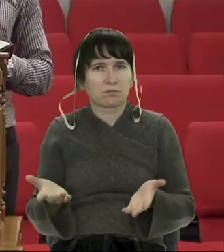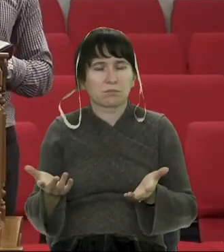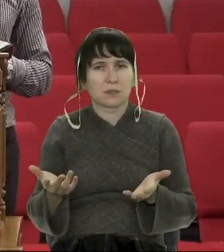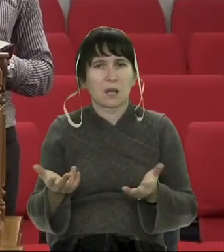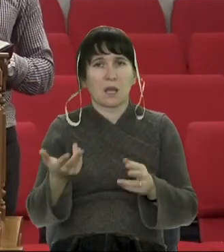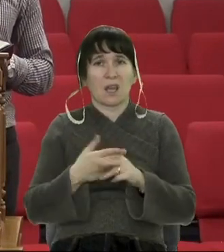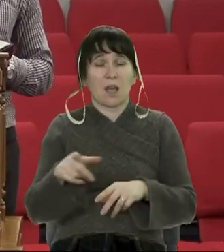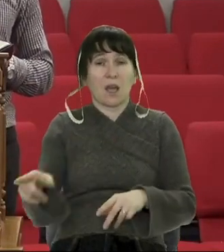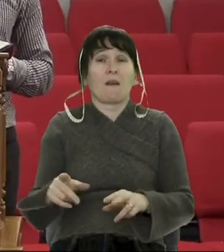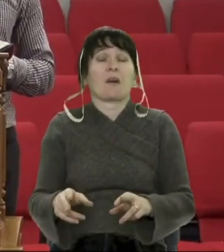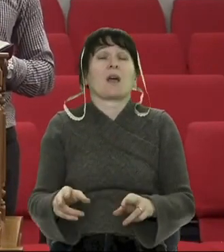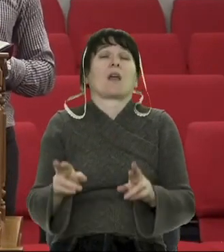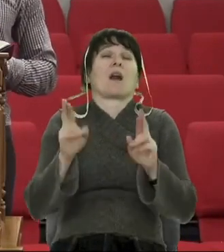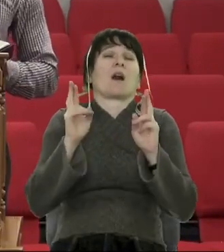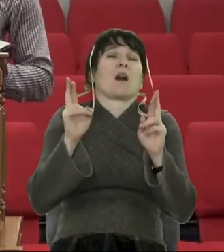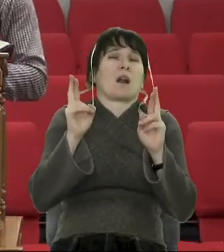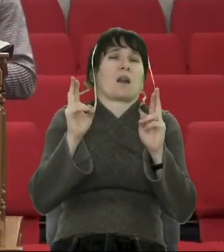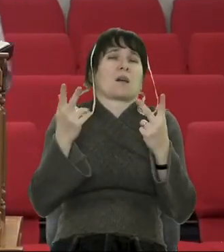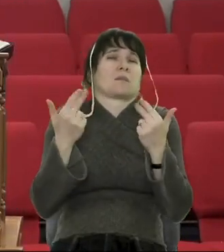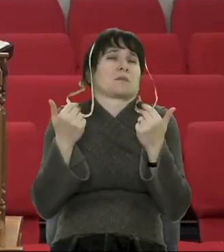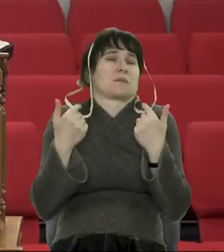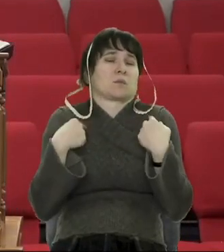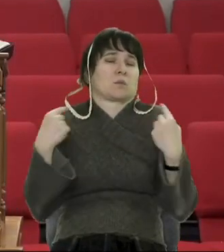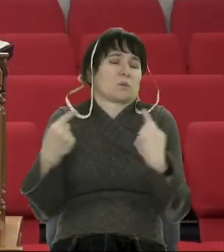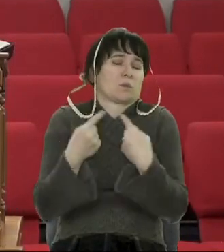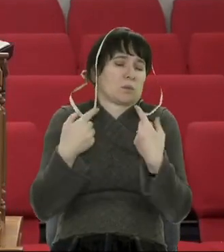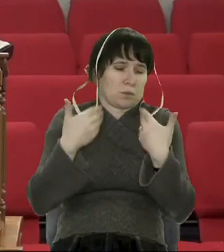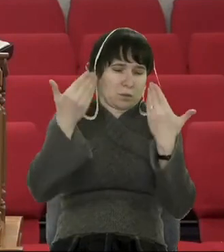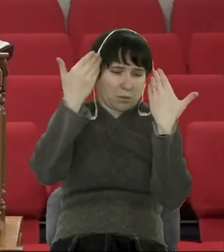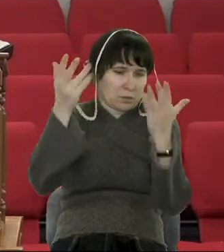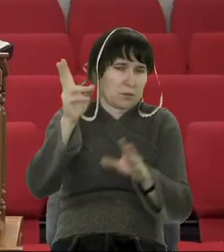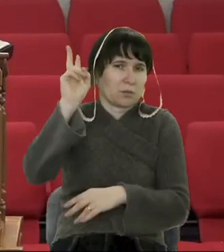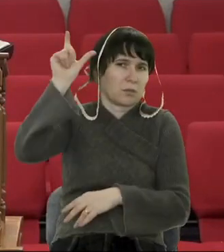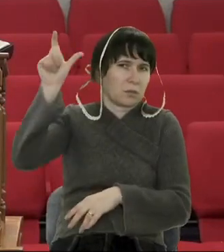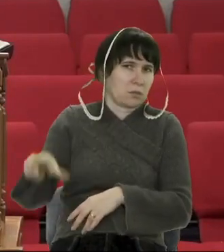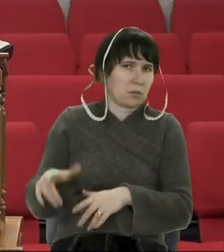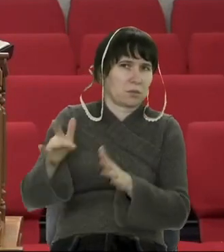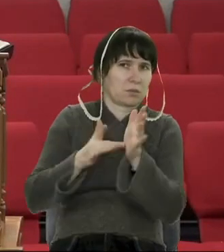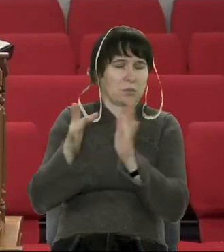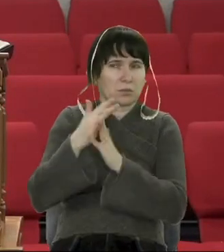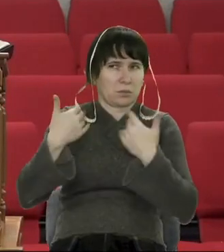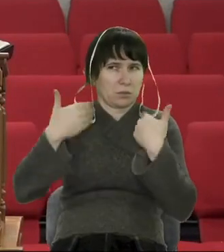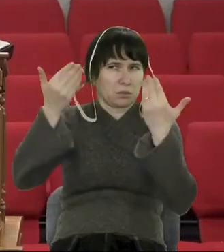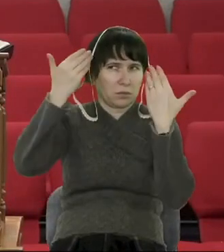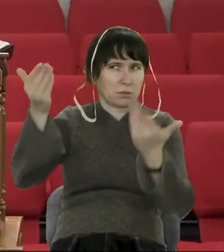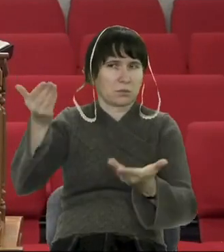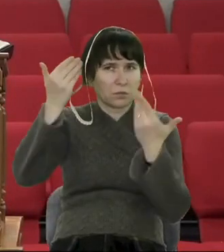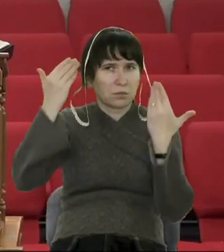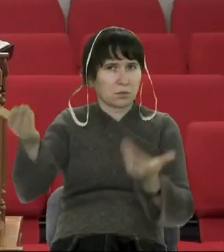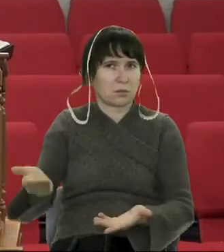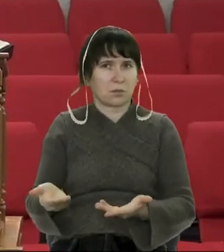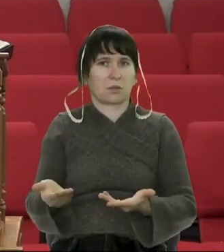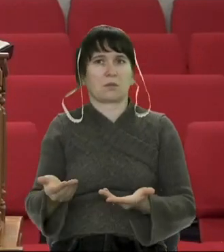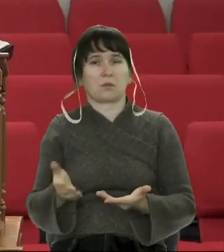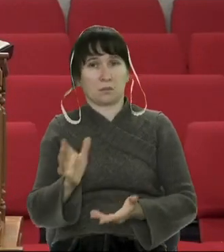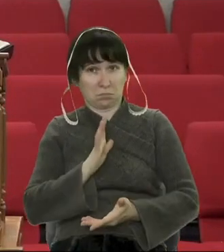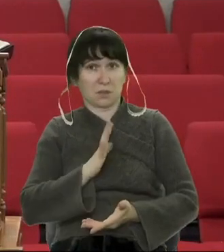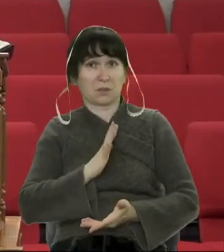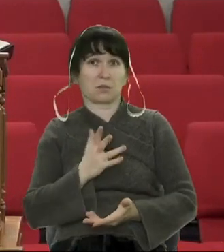він навіть клявся, божився, що він не знає Ісуса, коли він там був, в будинку, каяв.